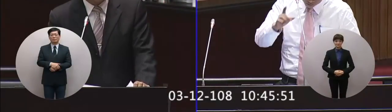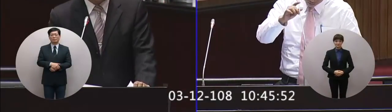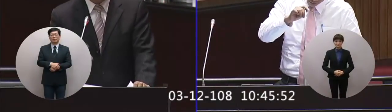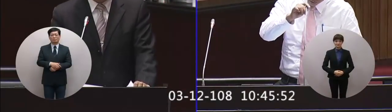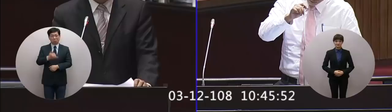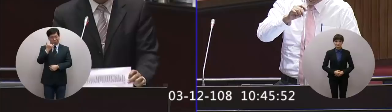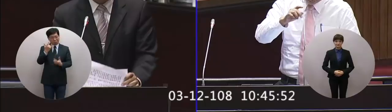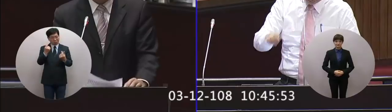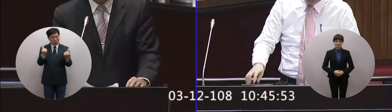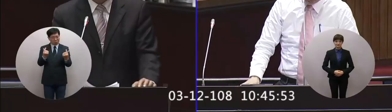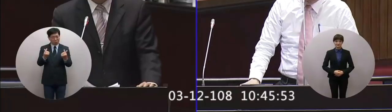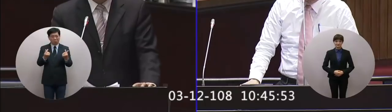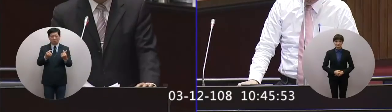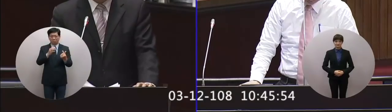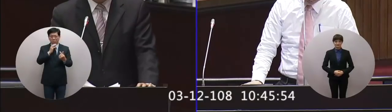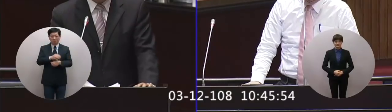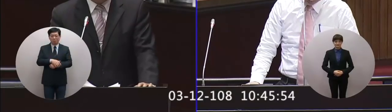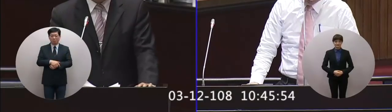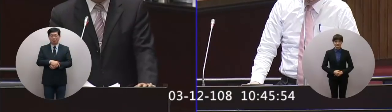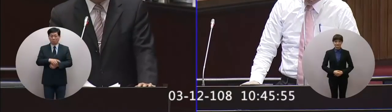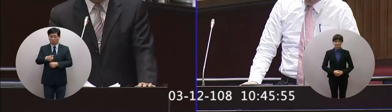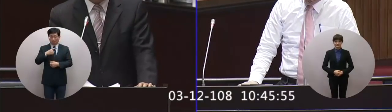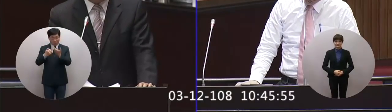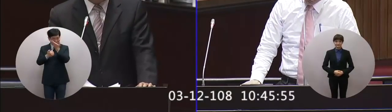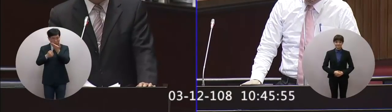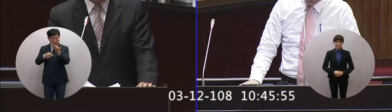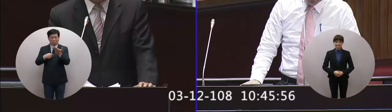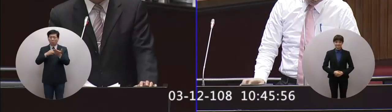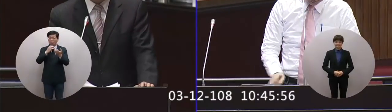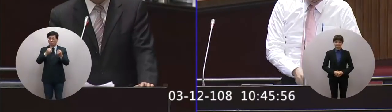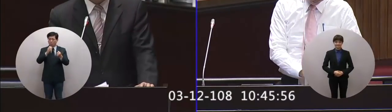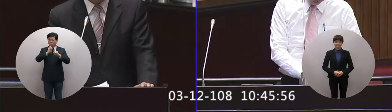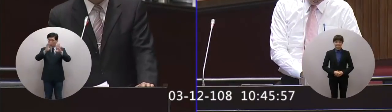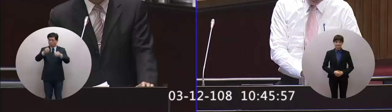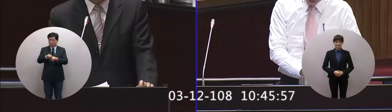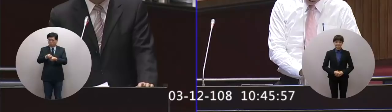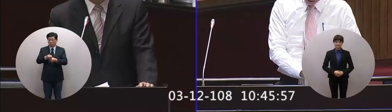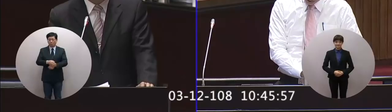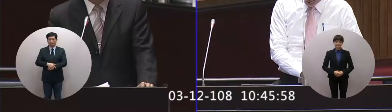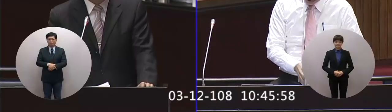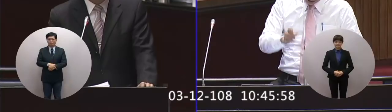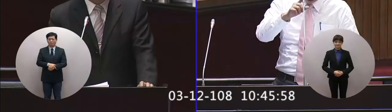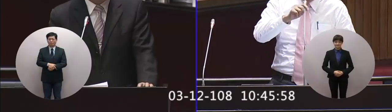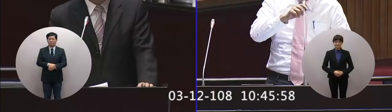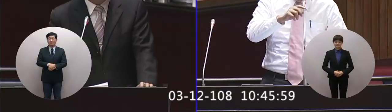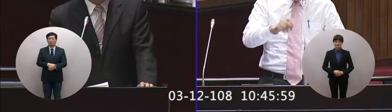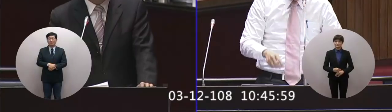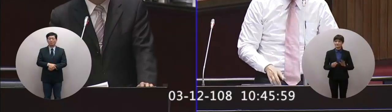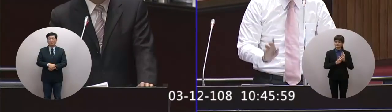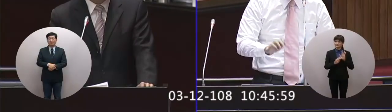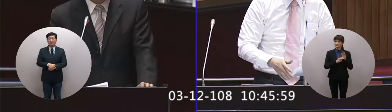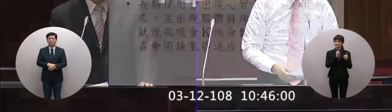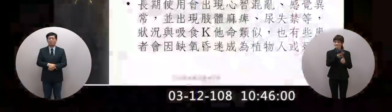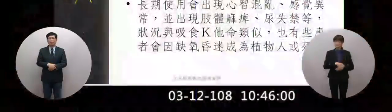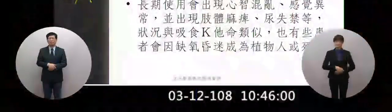這可能也是一個這些毒品可能在傳達的一些訊息你講齁 這那麼